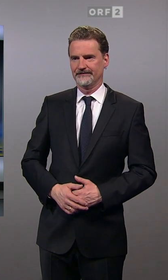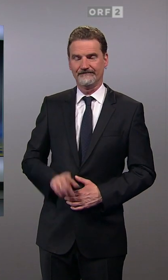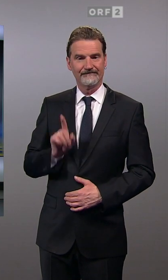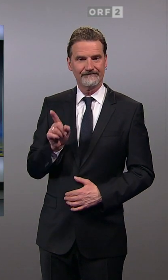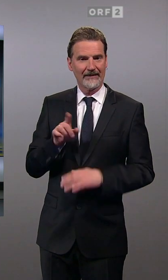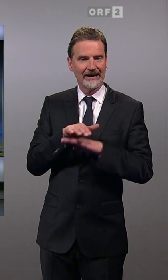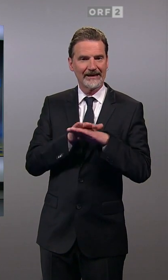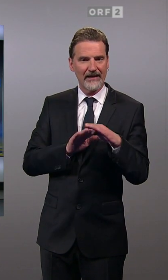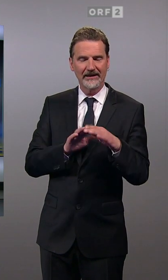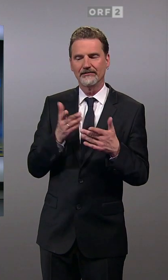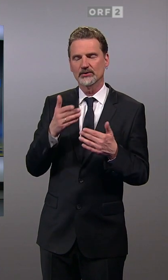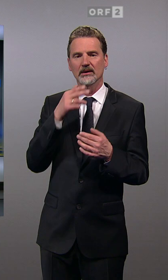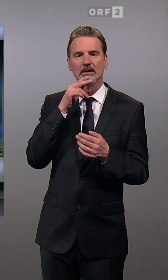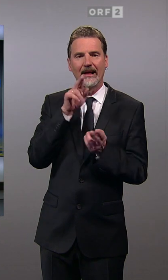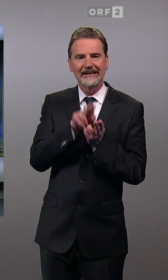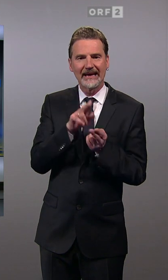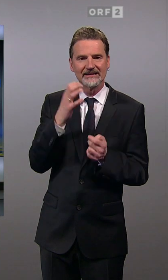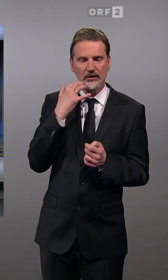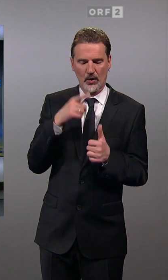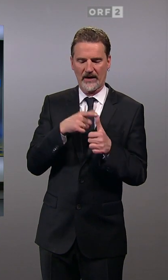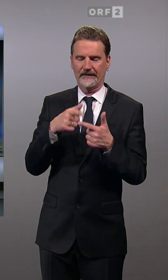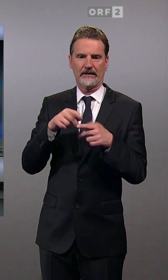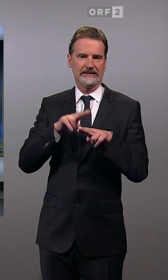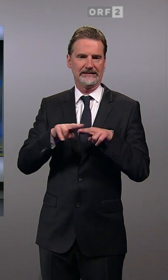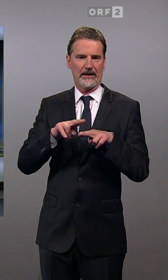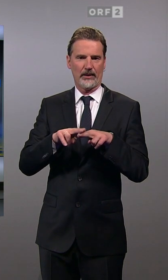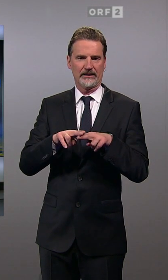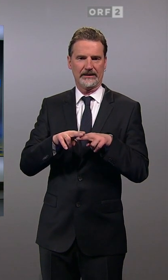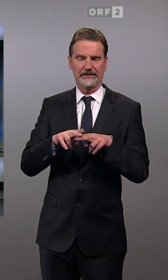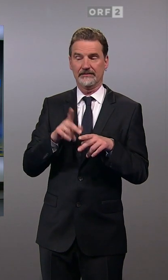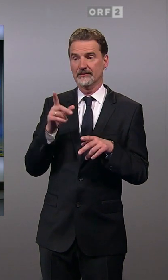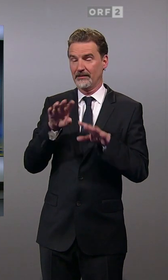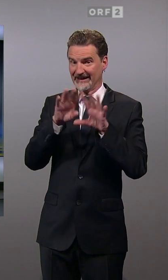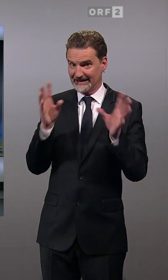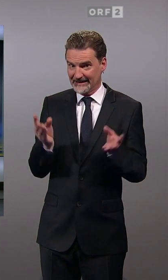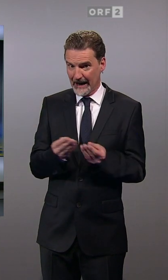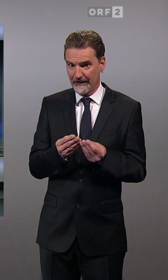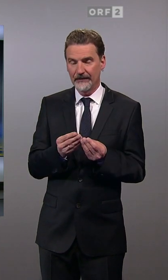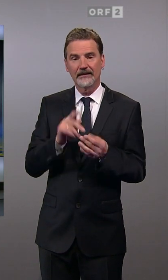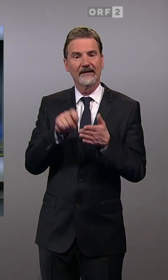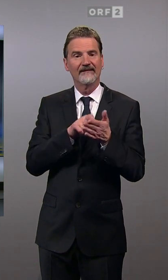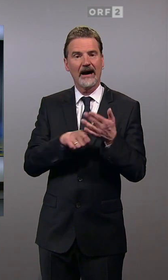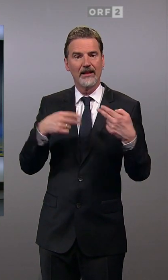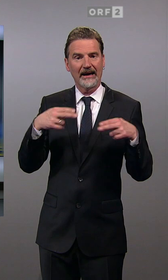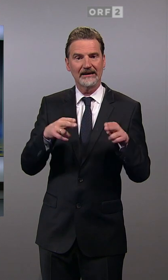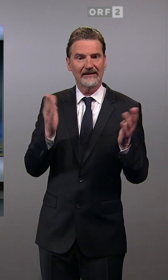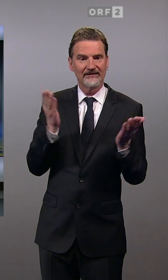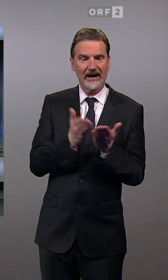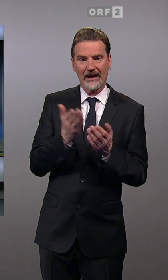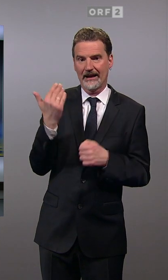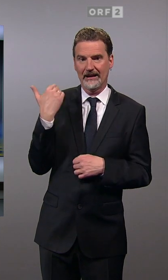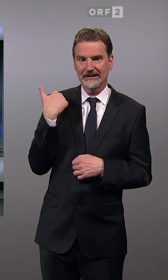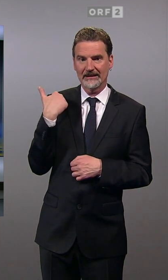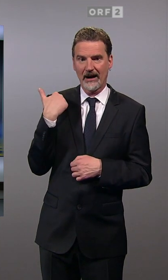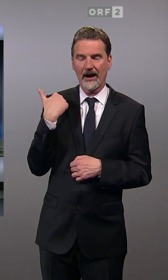von Gensandorf bis St. Pölten. Insgesamt aber ist die Zahl der Wahlberechtigten im Vergleich zum letzten Mal